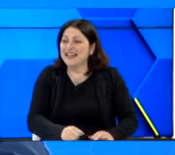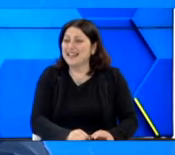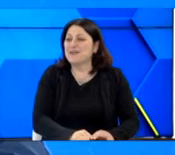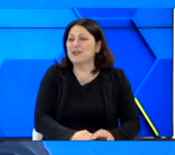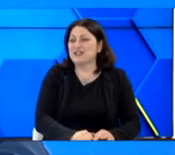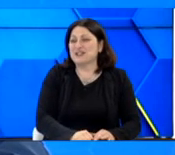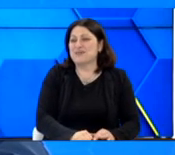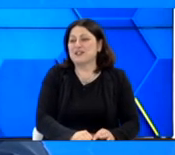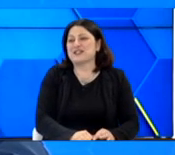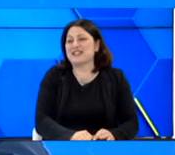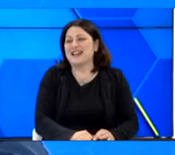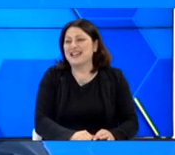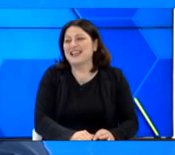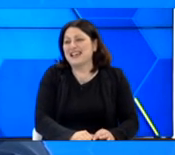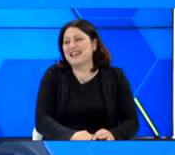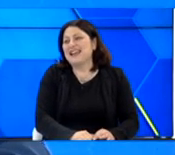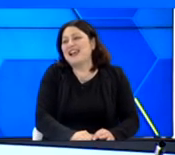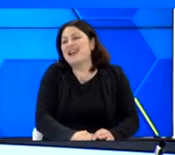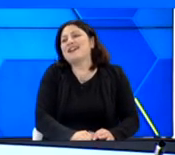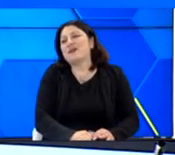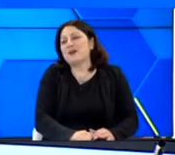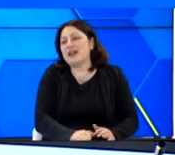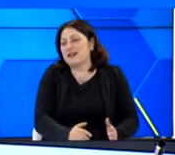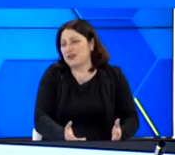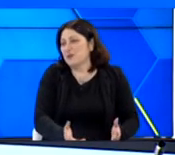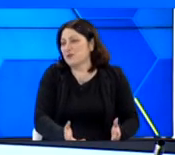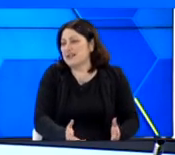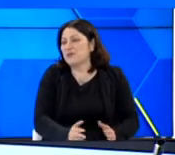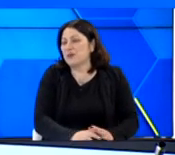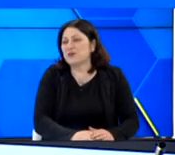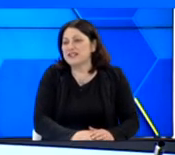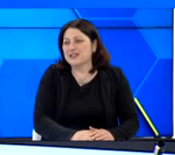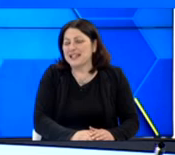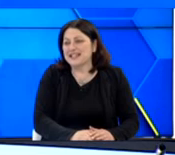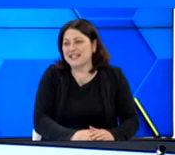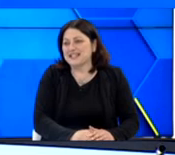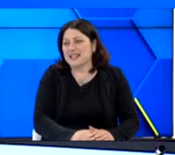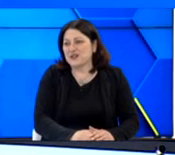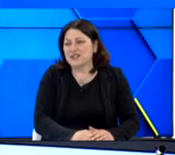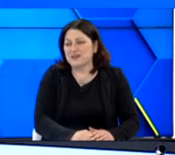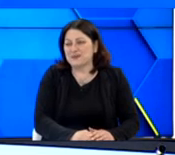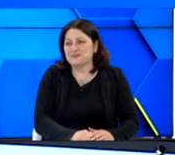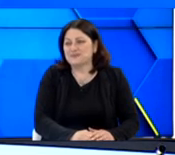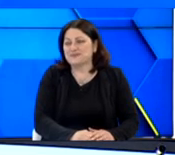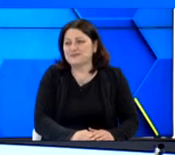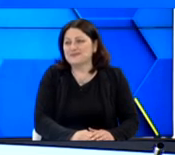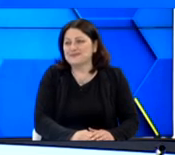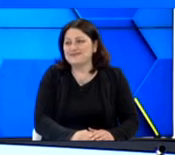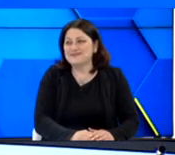Ναι, ναι, ναι, πολύ σωστά, πολύ σωστά. Έχω του πατέρα μου και πολύ συγγενής έτσι και αλλιώς εδώ.